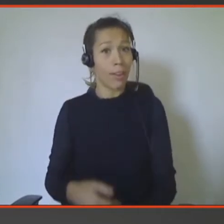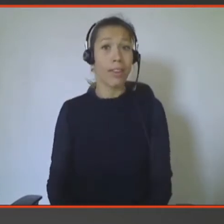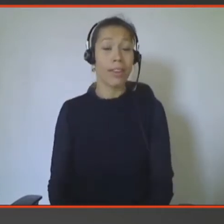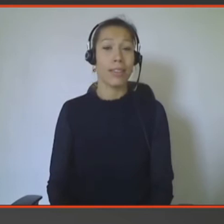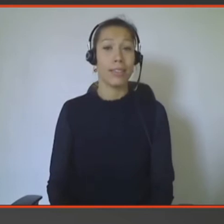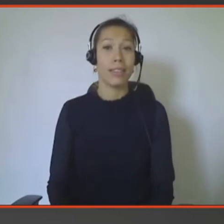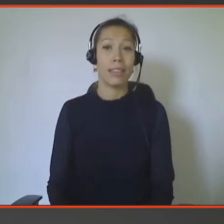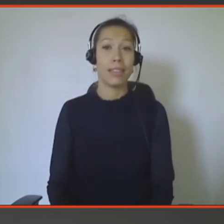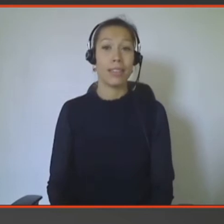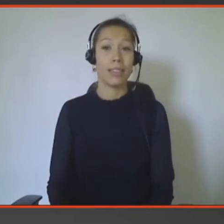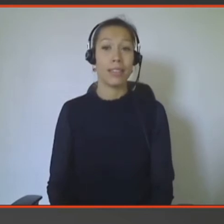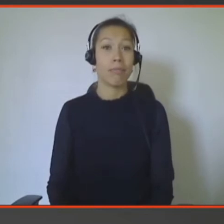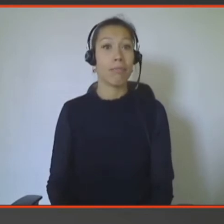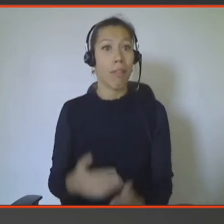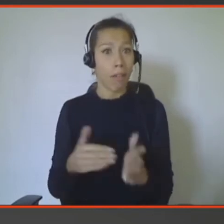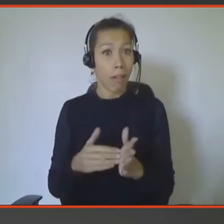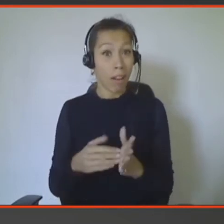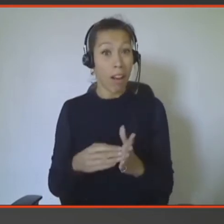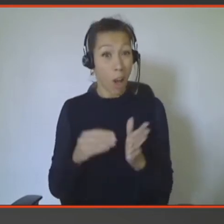Et si vous procrastinez encore un jour de plus,